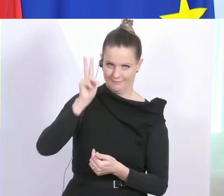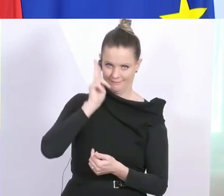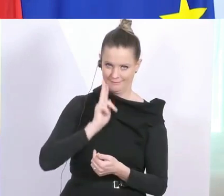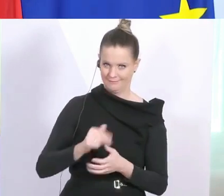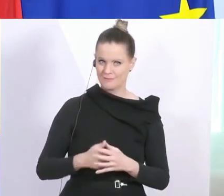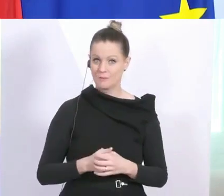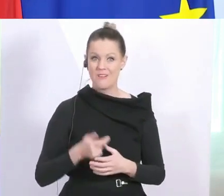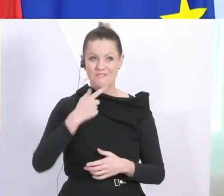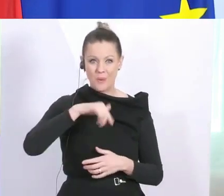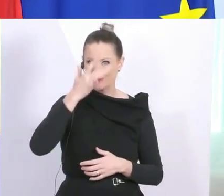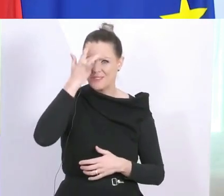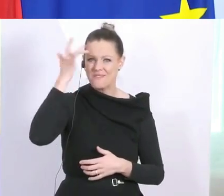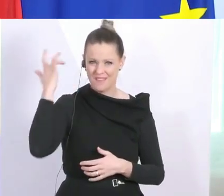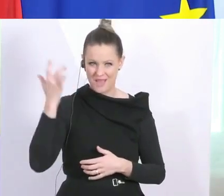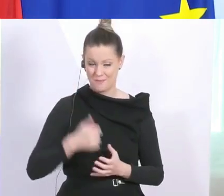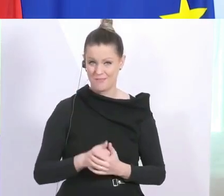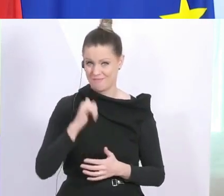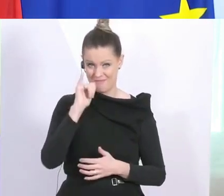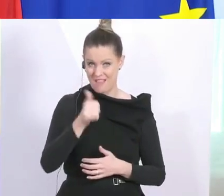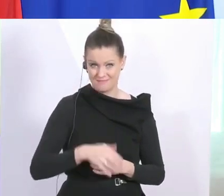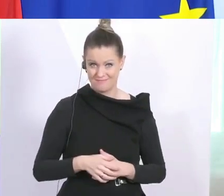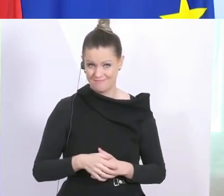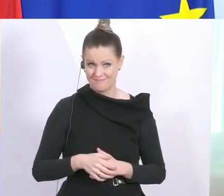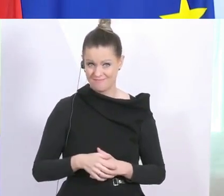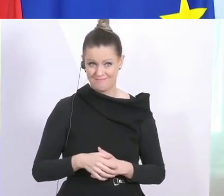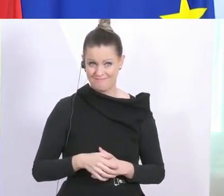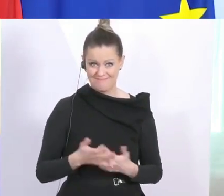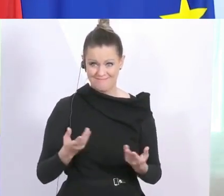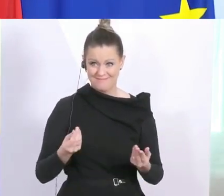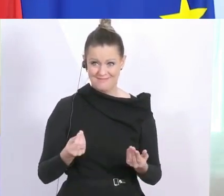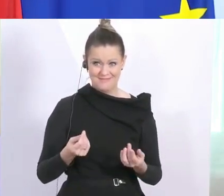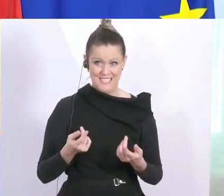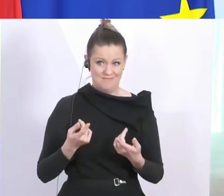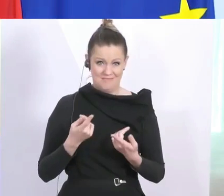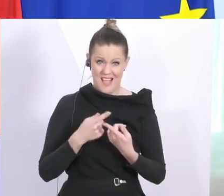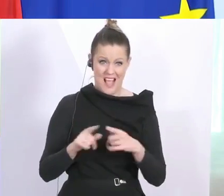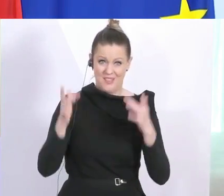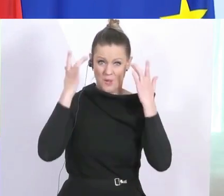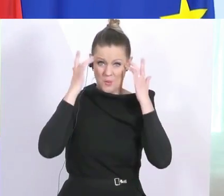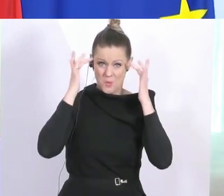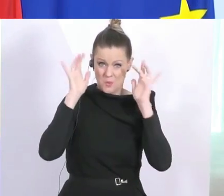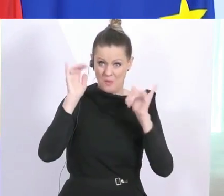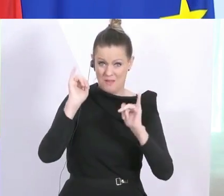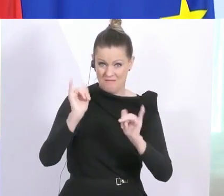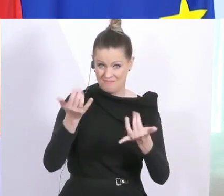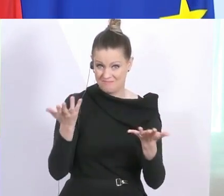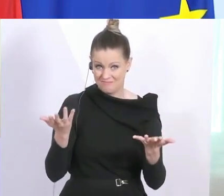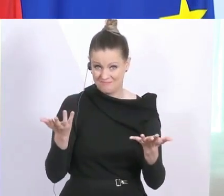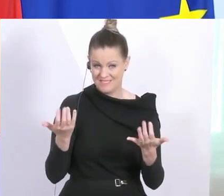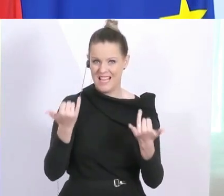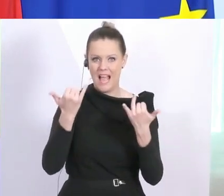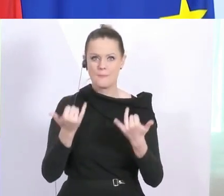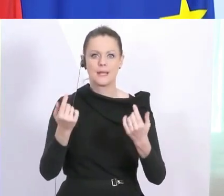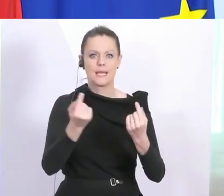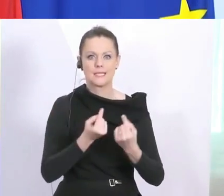für uns fremd. Es ist für uns eine sehr ferne Kultur. Allerdings, die derzeitige